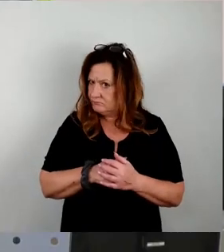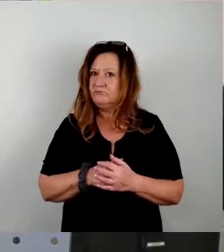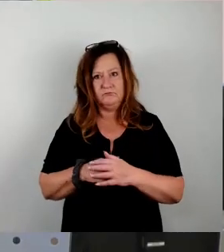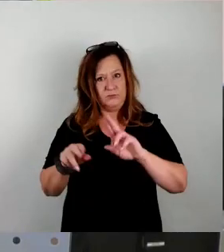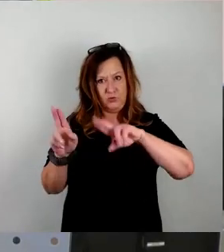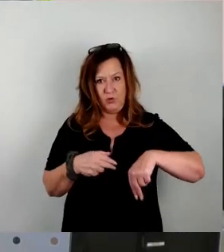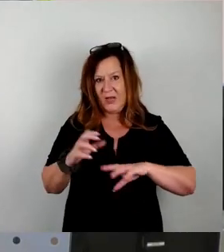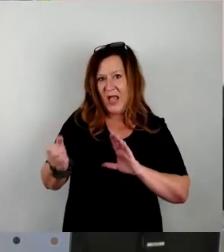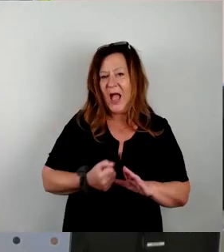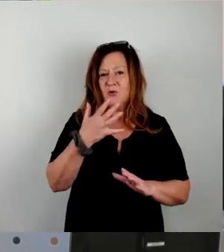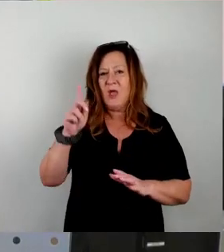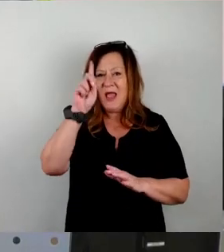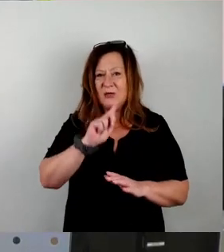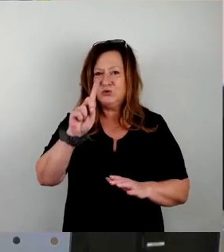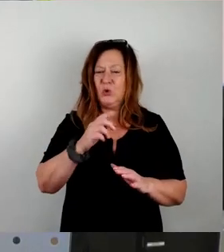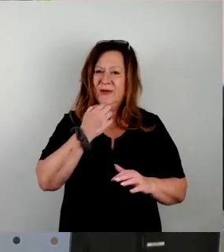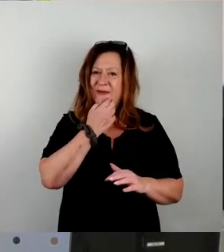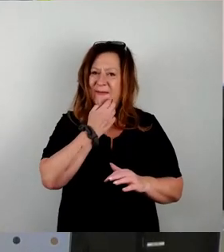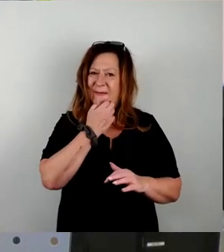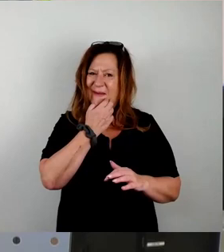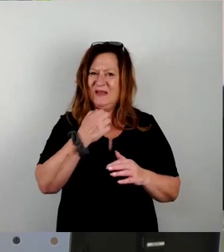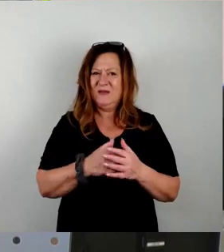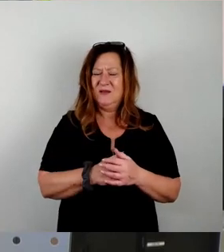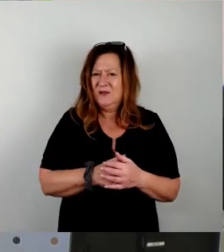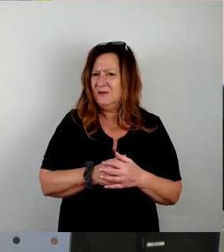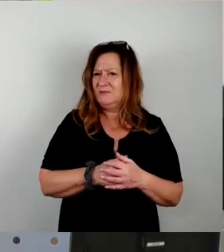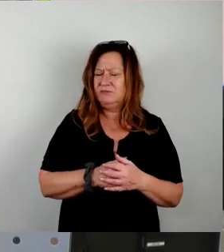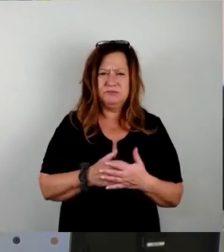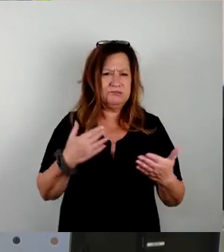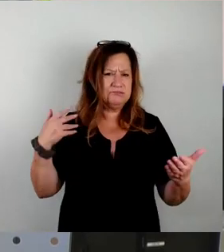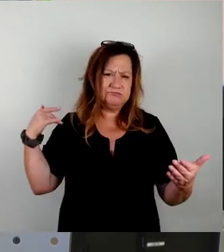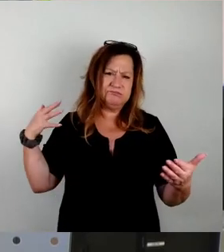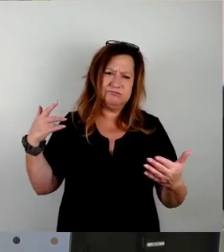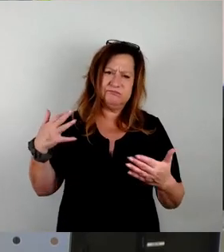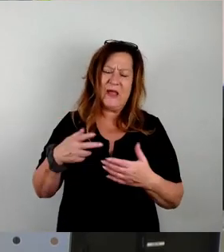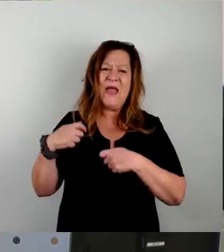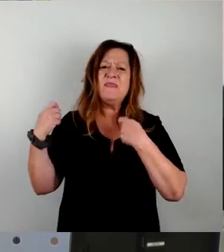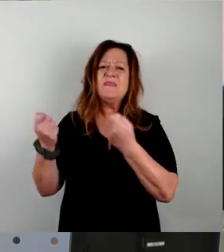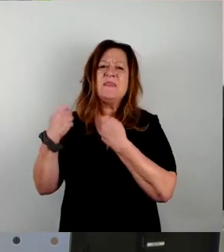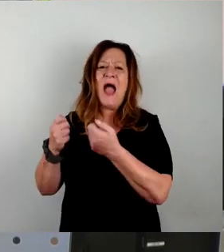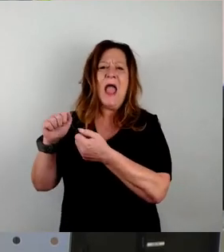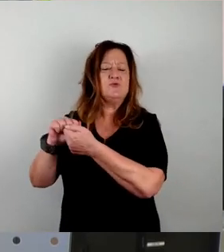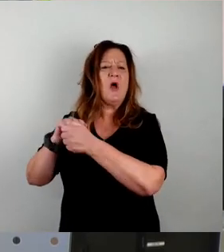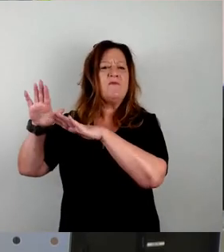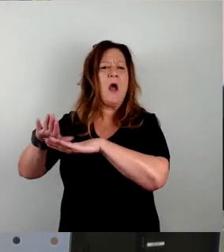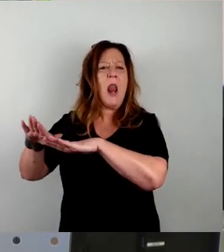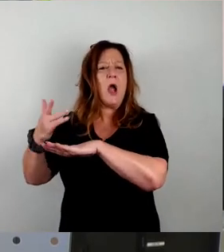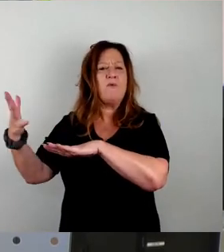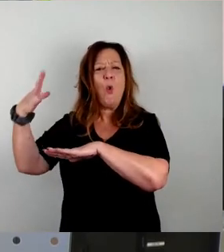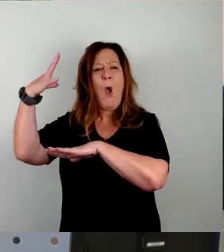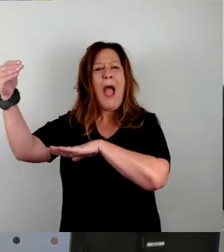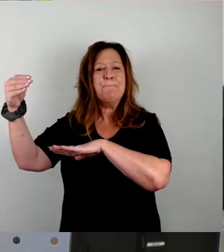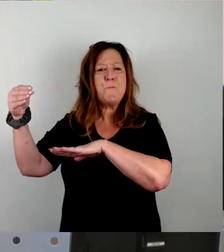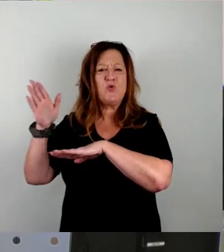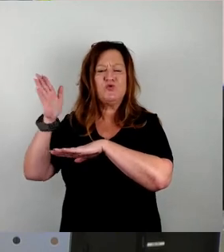entzündet sich daran, dass seit es das Treibstofflager gibt an der Hamburger Straße, dort